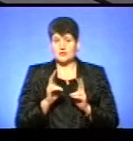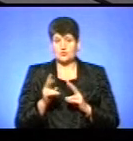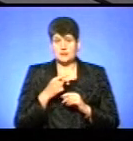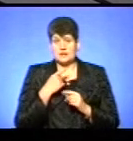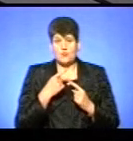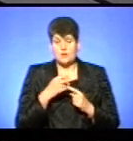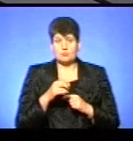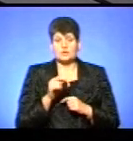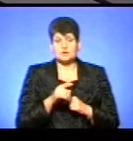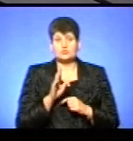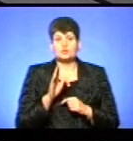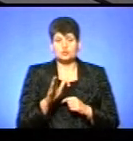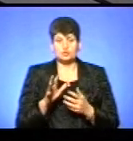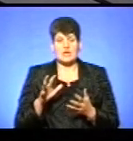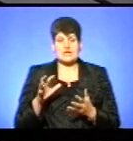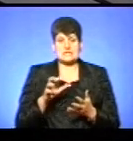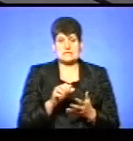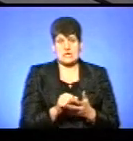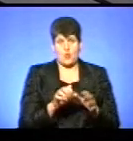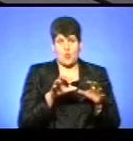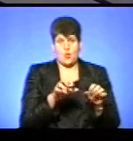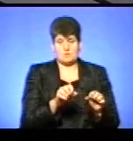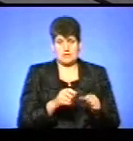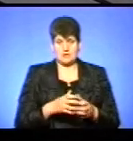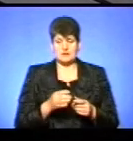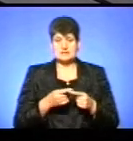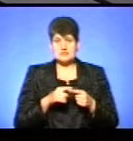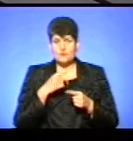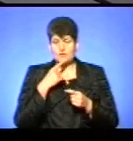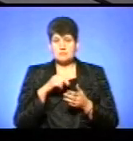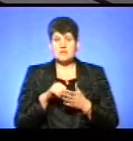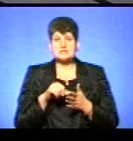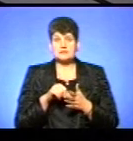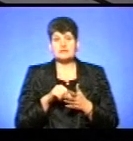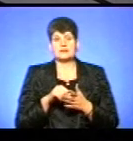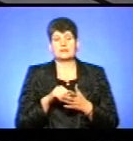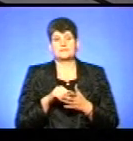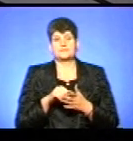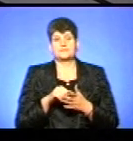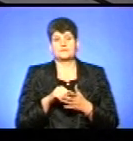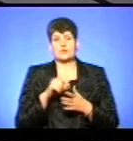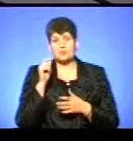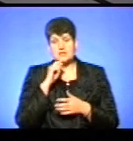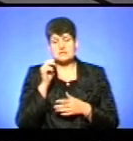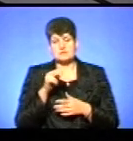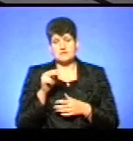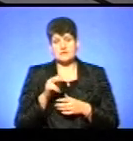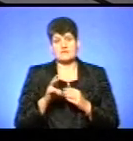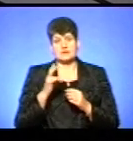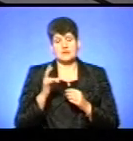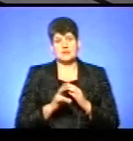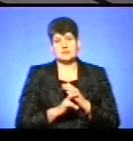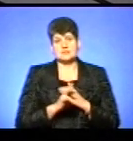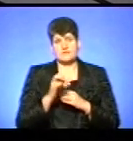говорить про те, що буде захоплення. Це говорять, якраз говорять представники ієрархи української православної церкви,